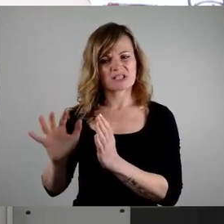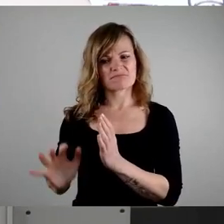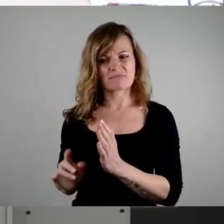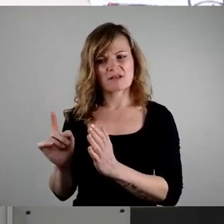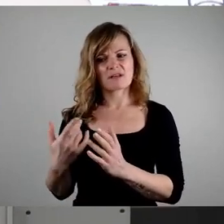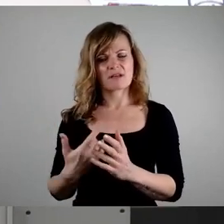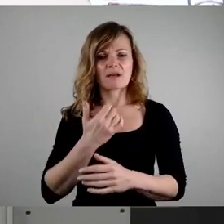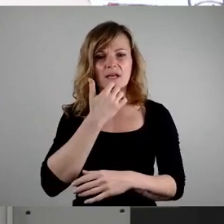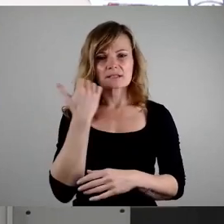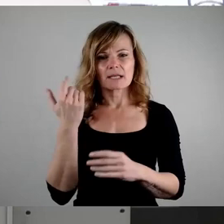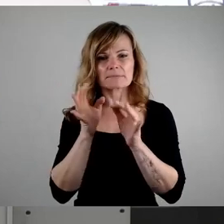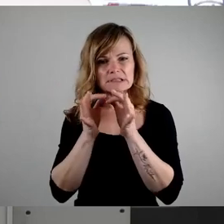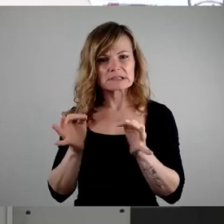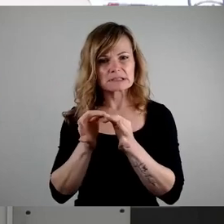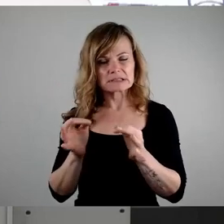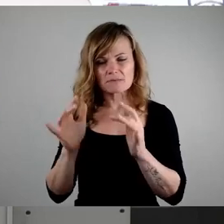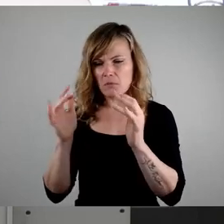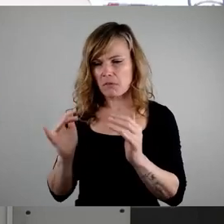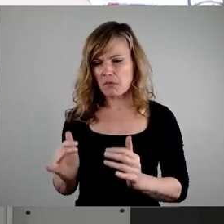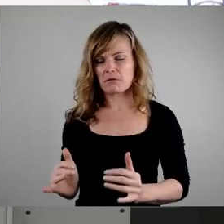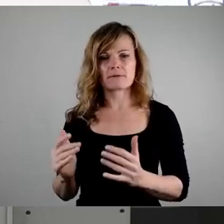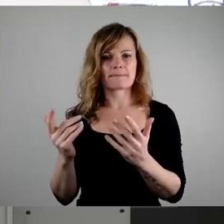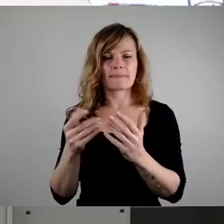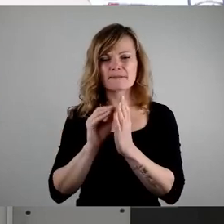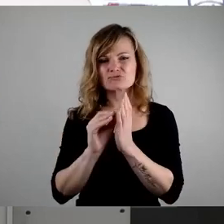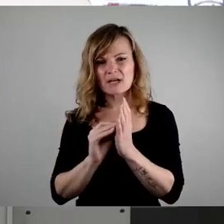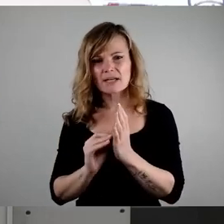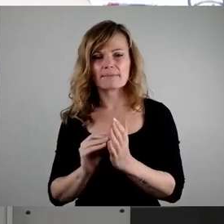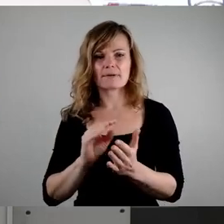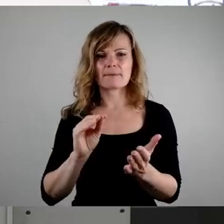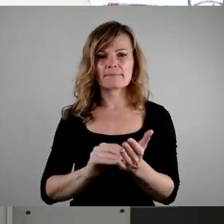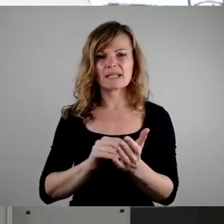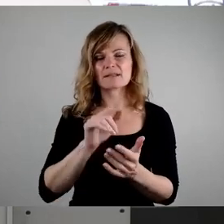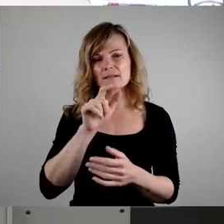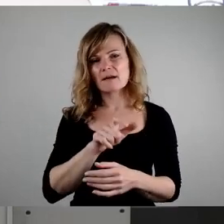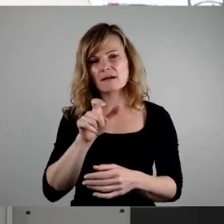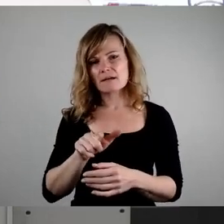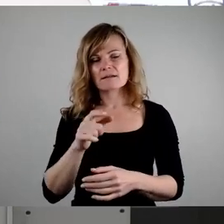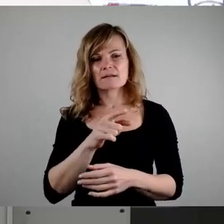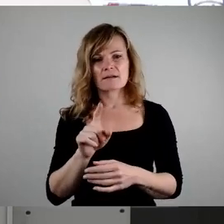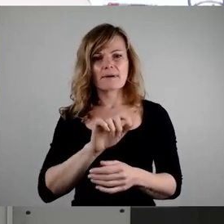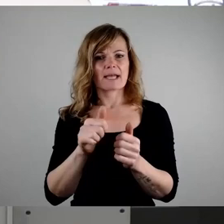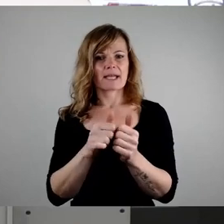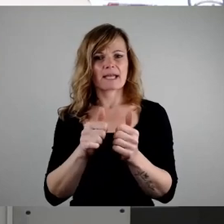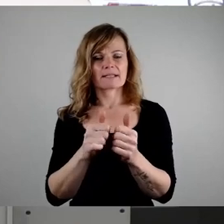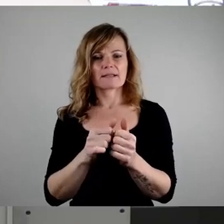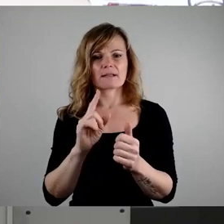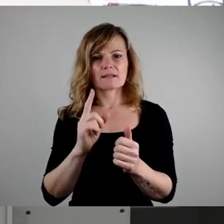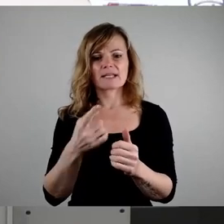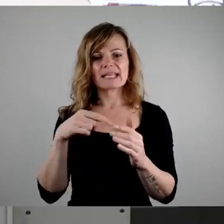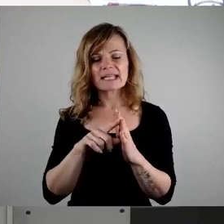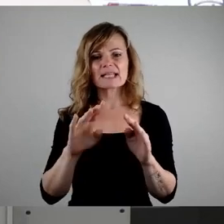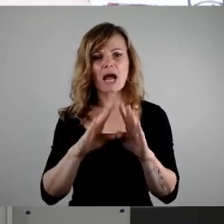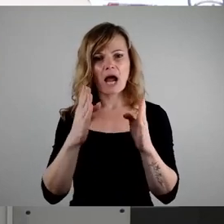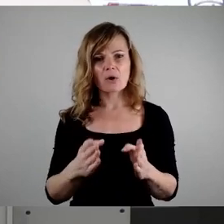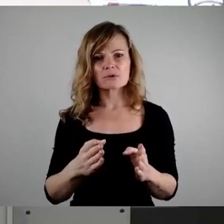kleinteilig. Da wird davon geschrieben, dass Mieterinnenbeiräte in Häusern gegründet werden können ab